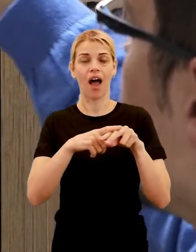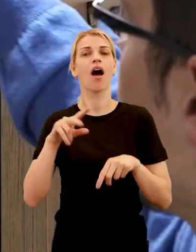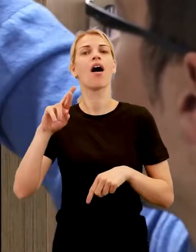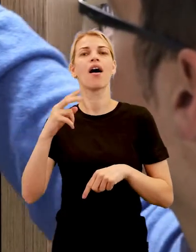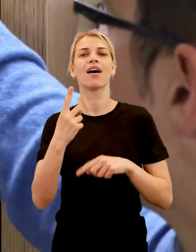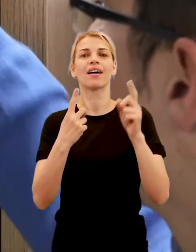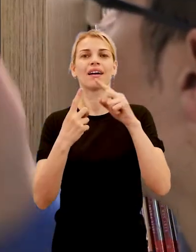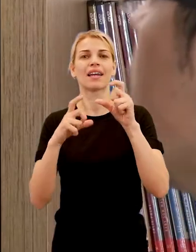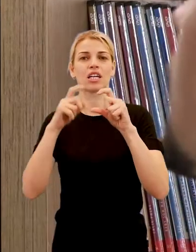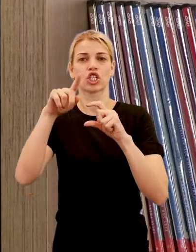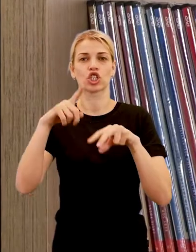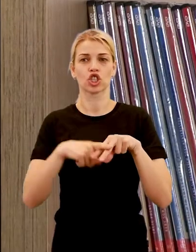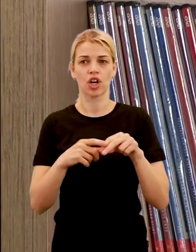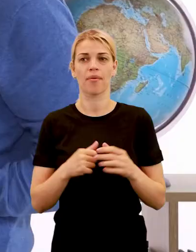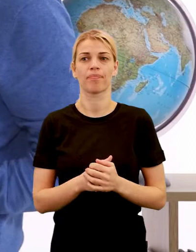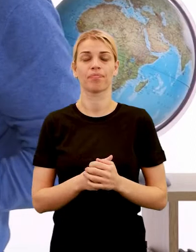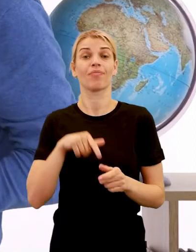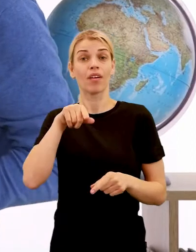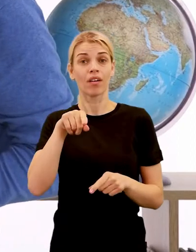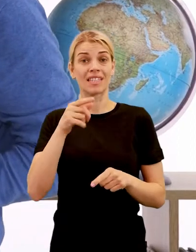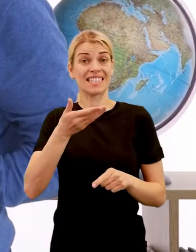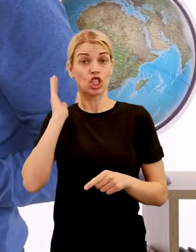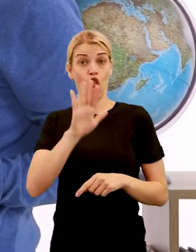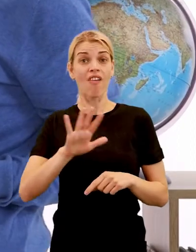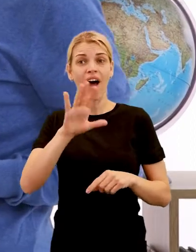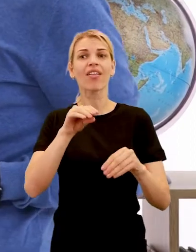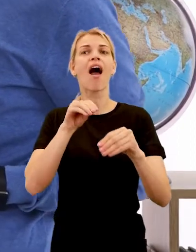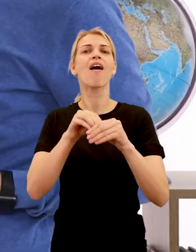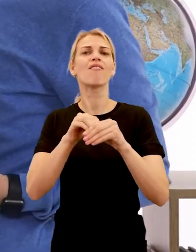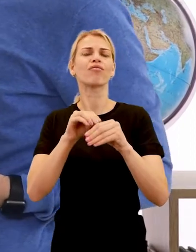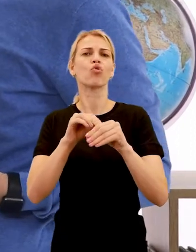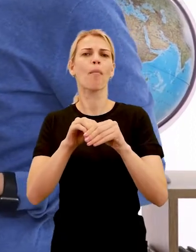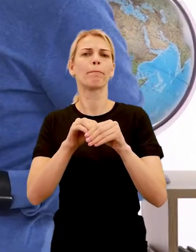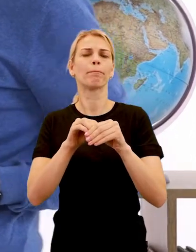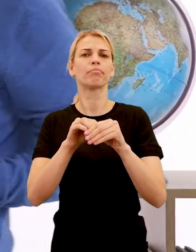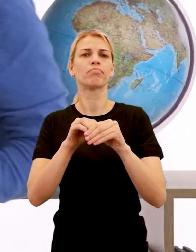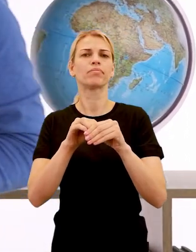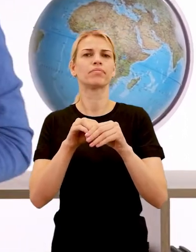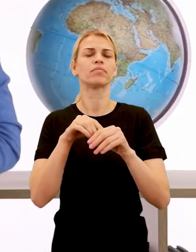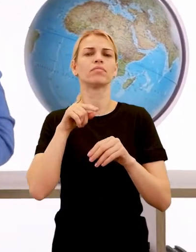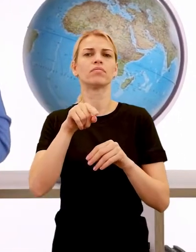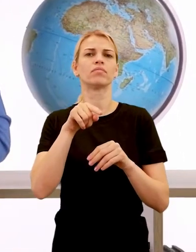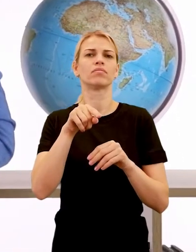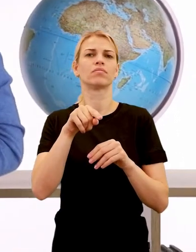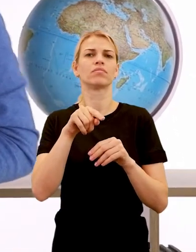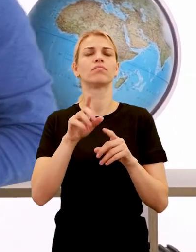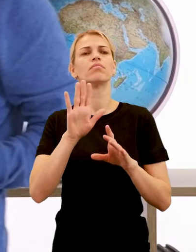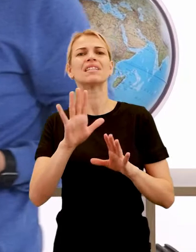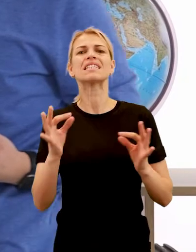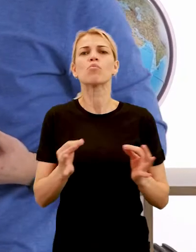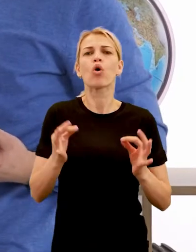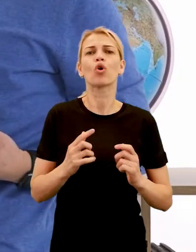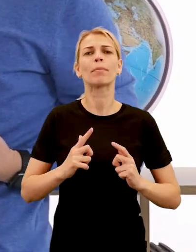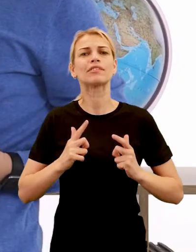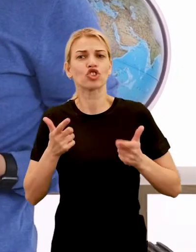tej svojej pravlasti do Karpatskej Kotliny, kde teda si preniesli aj ten svoj spôsob života.